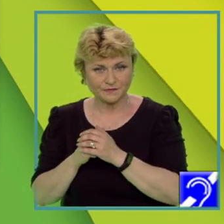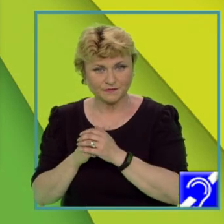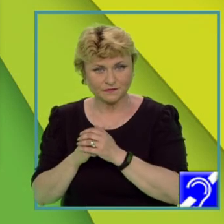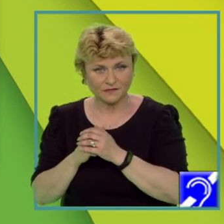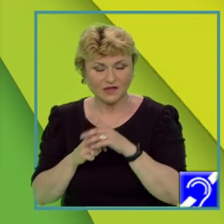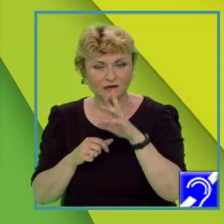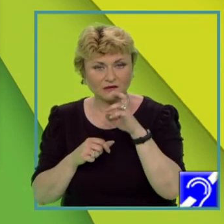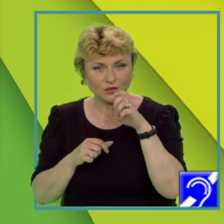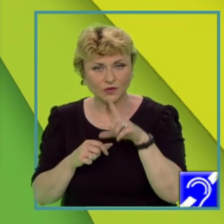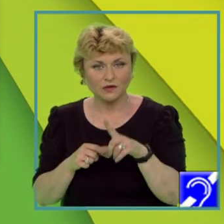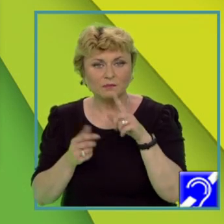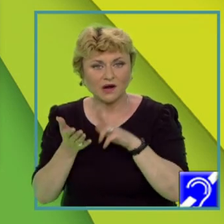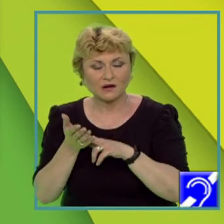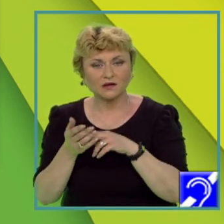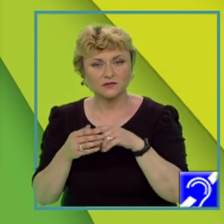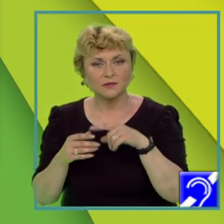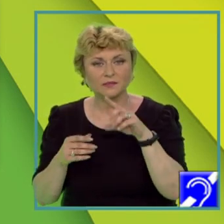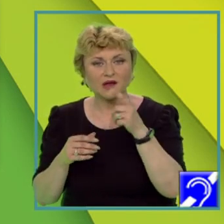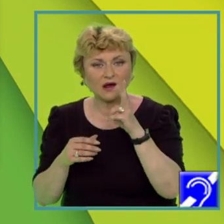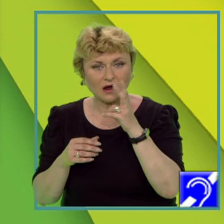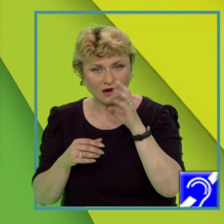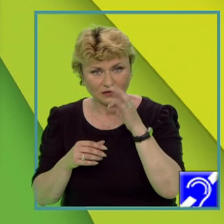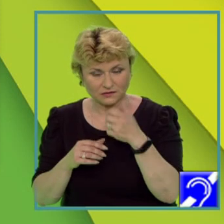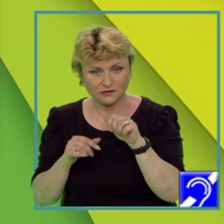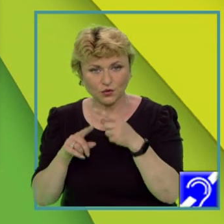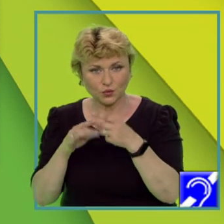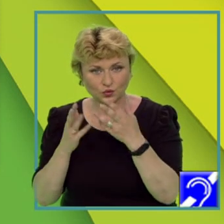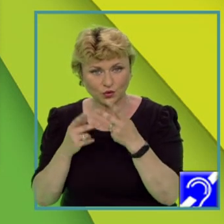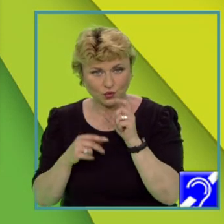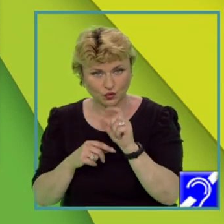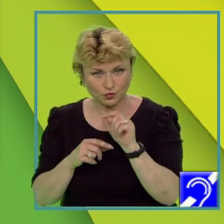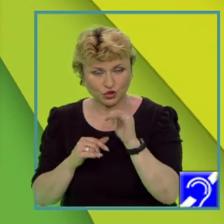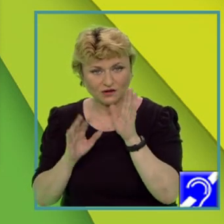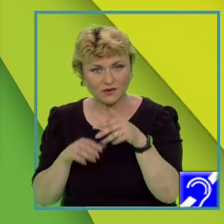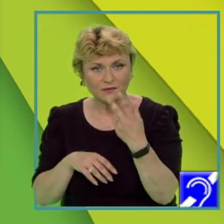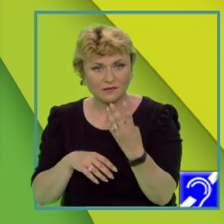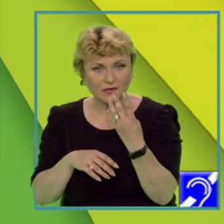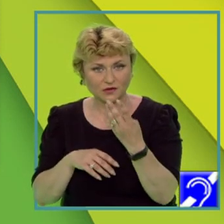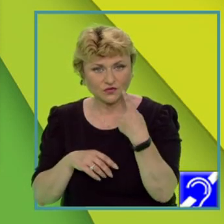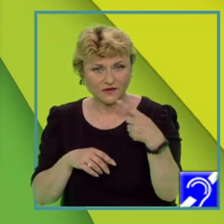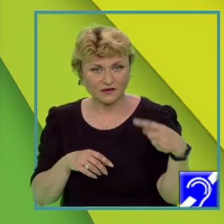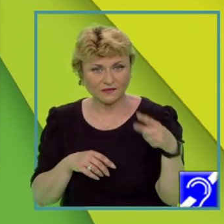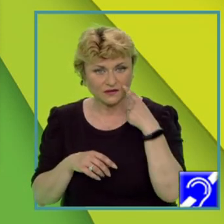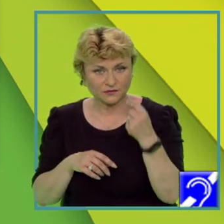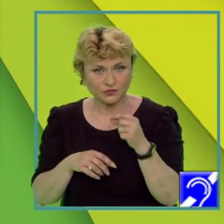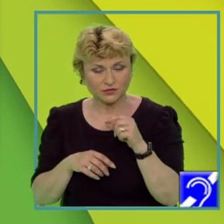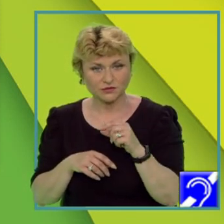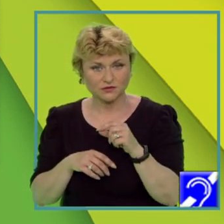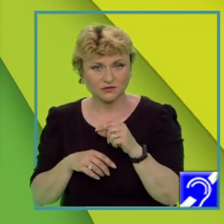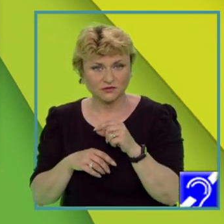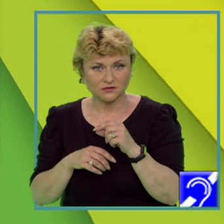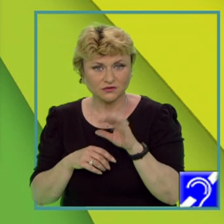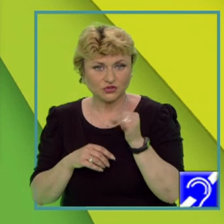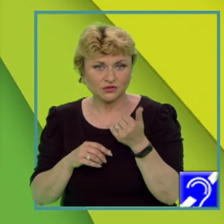Râul marcat pe hartă cu numărul 12 și avem aici 4 variante de răspuns. Poate fi afluent al